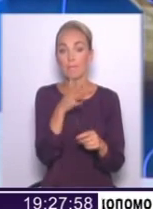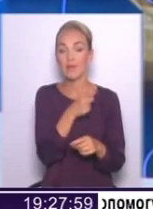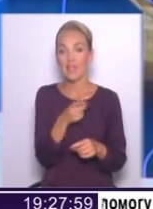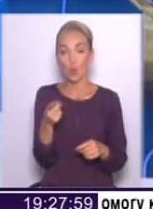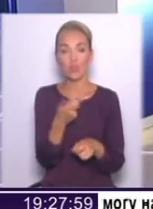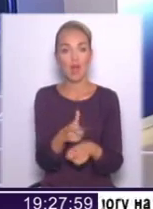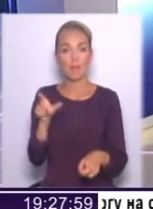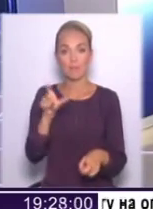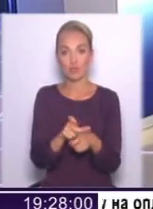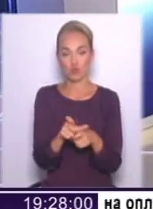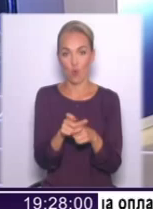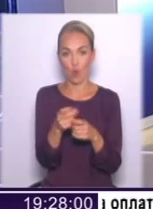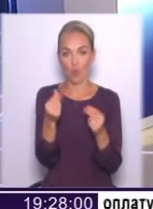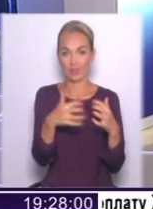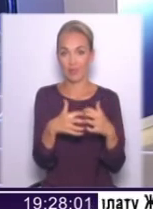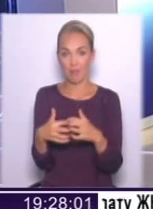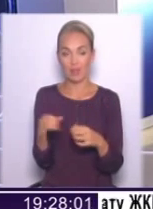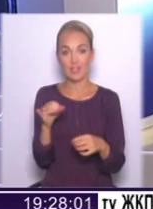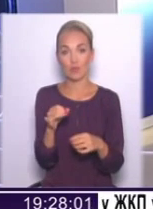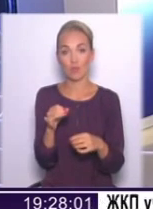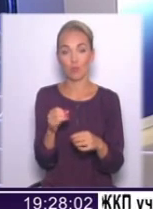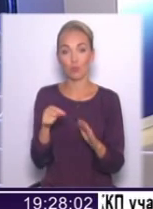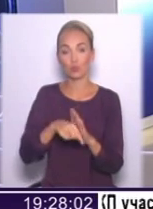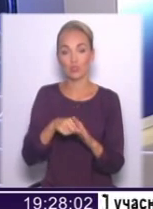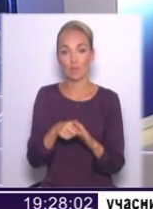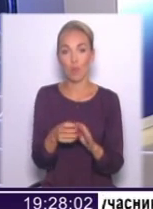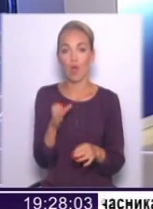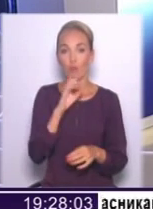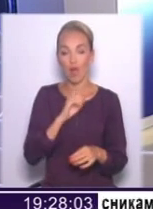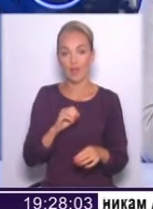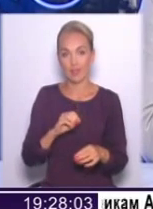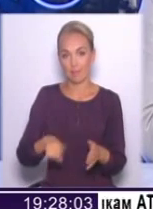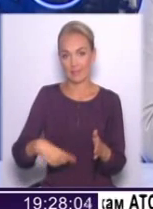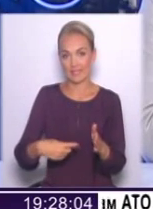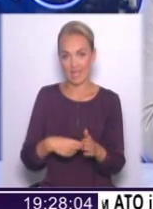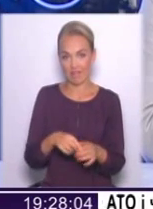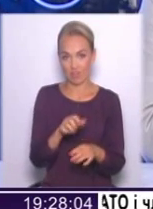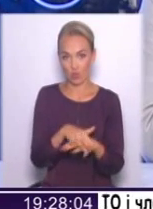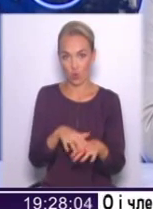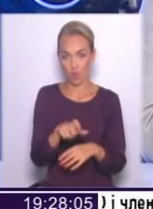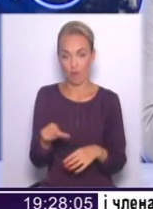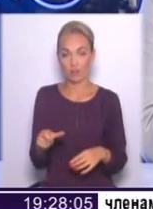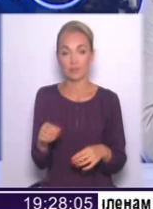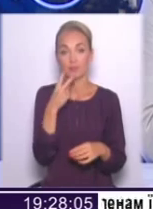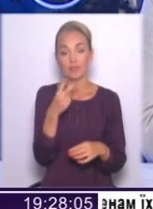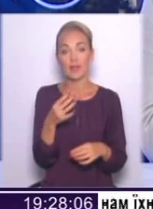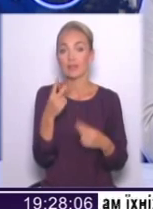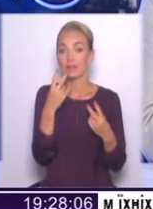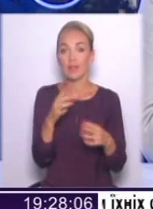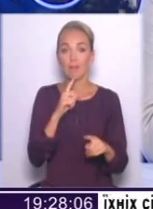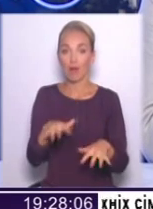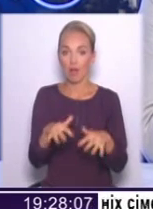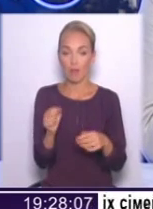і найбільшого, по суті, пограбування місцевих громад. І тут, насправді, потрібно дивитися не стільки на парламент, скільки на